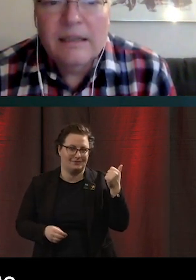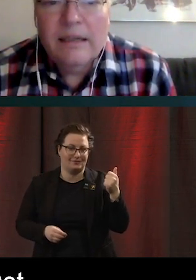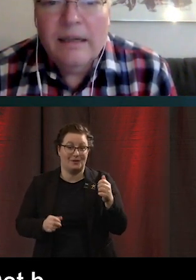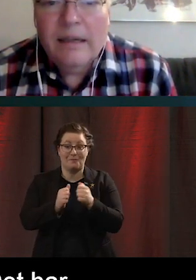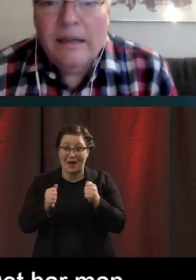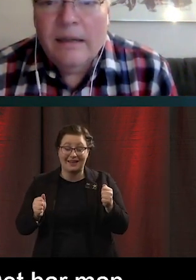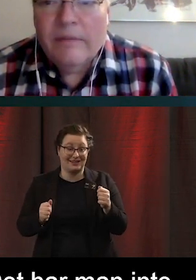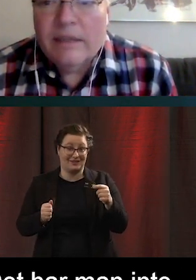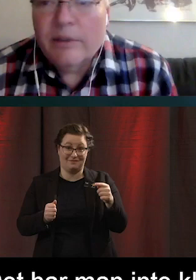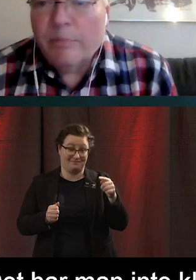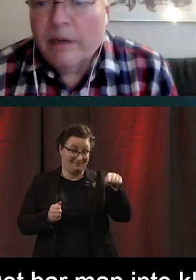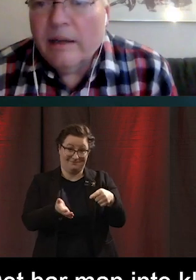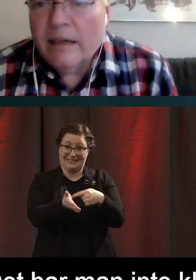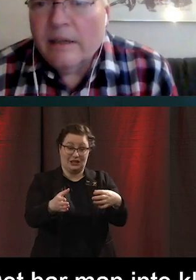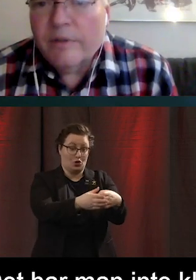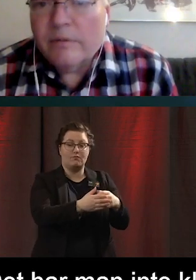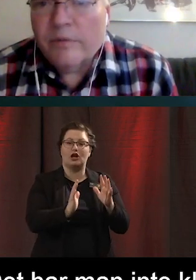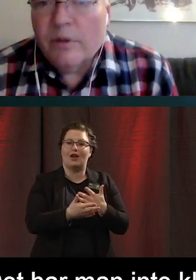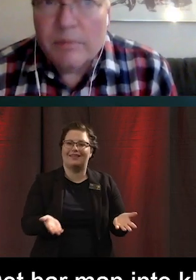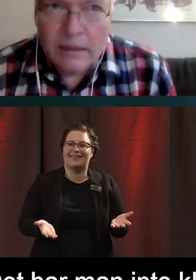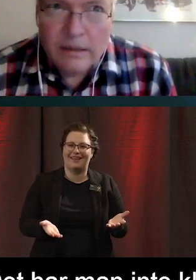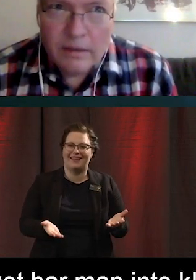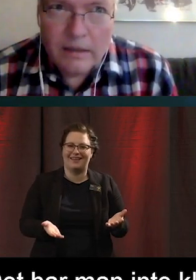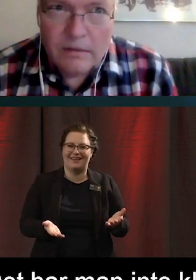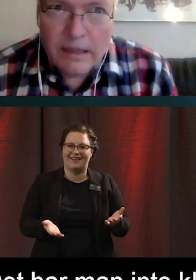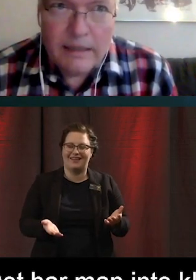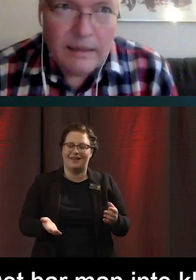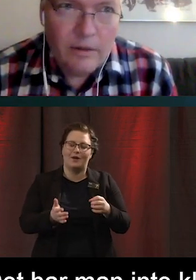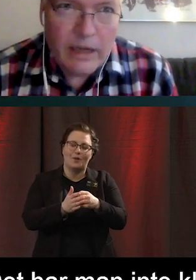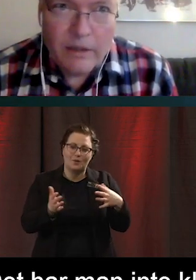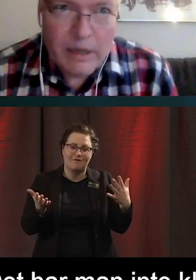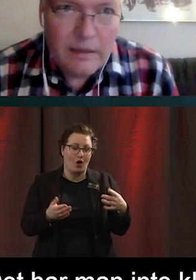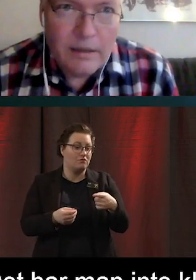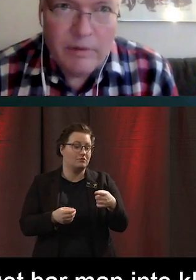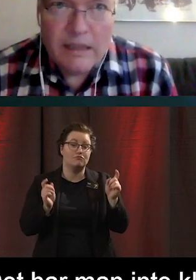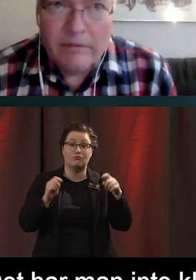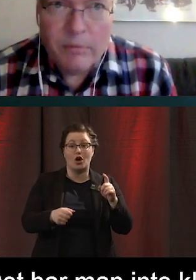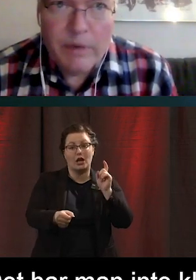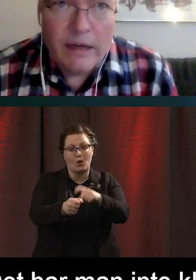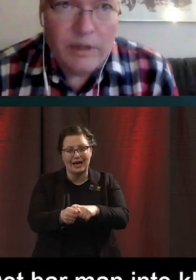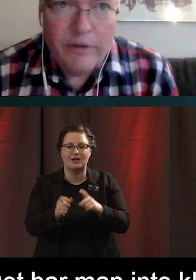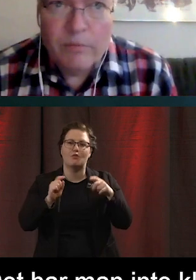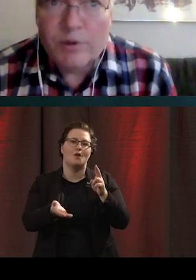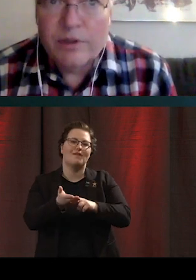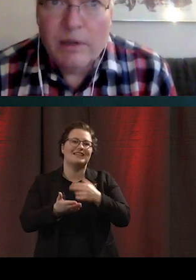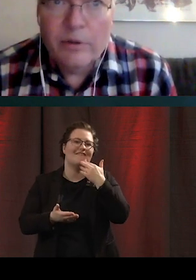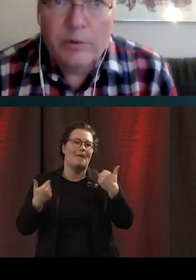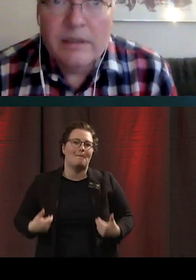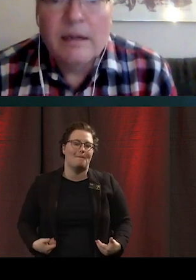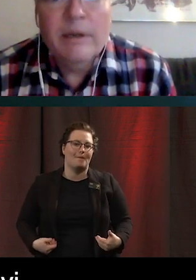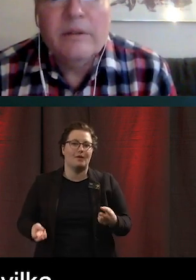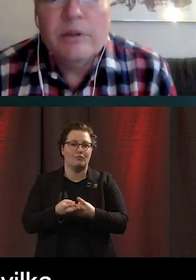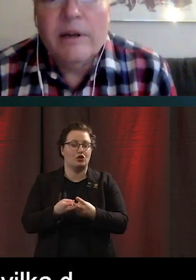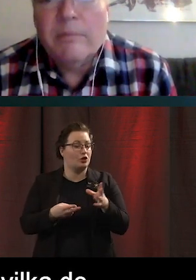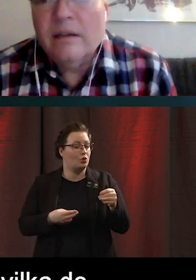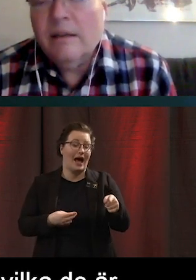vissa grupper här heller. För de kan inte logga in. De kan inte bevisa vem de är. Och därför måste man ut